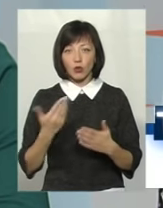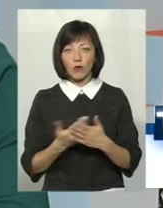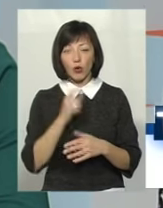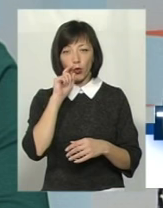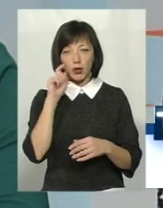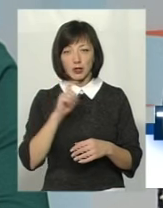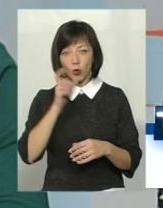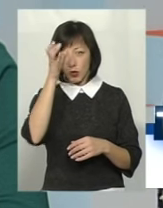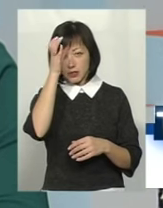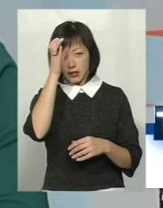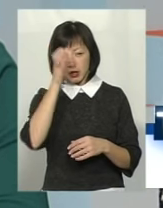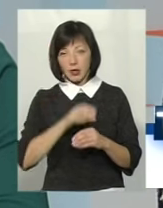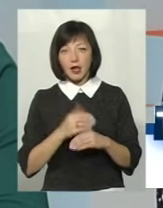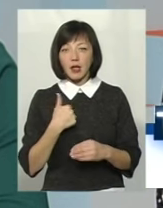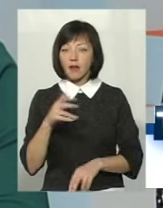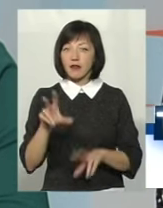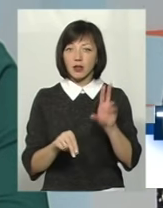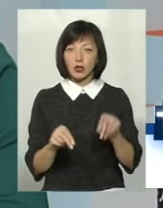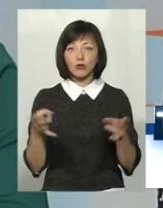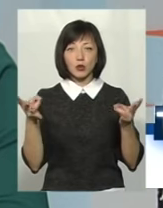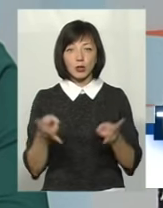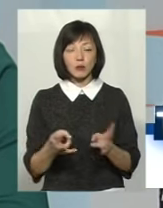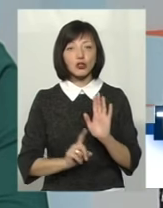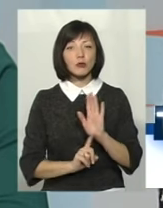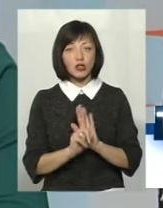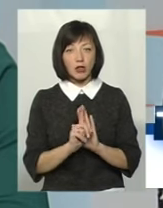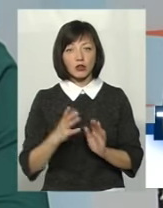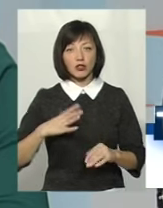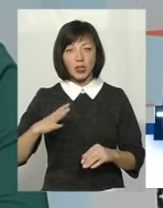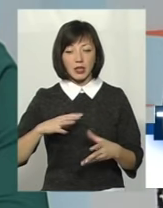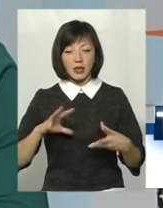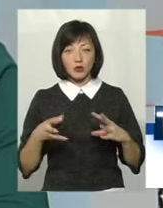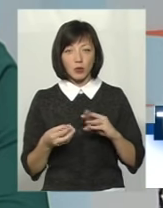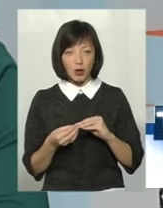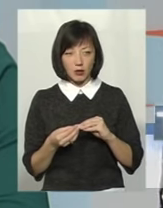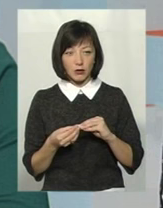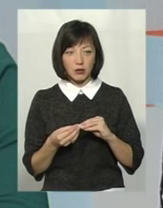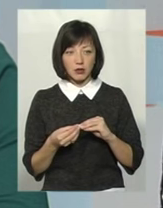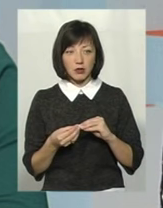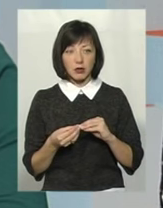української освіти. Я вважаю, що потрібно спочатку дочекатися результату,